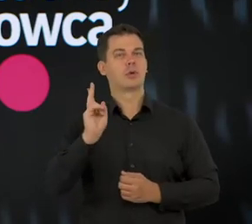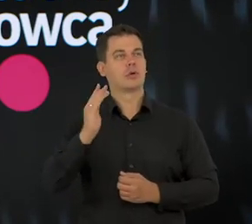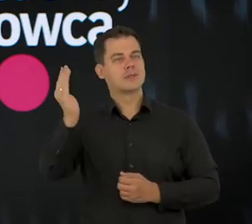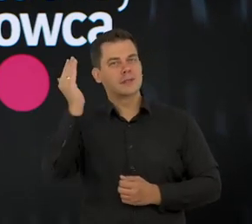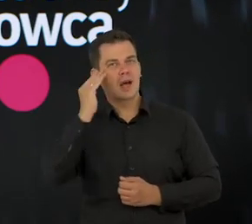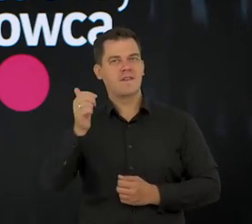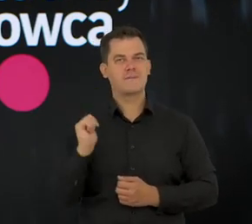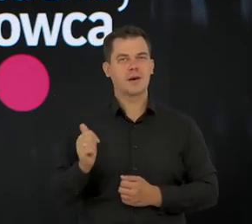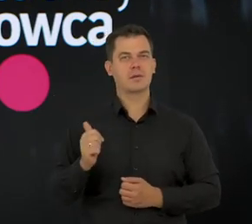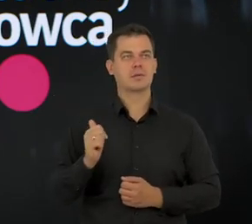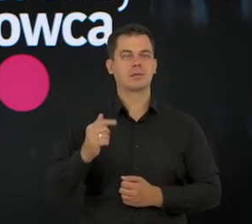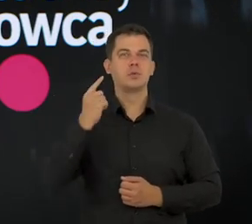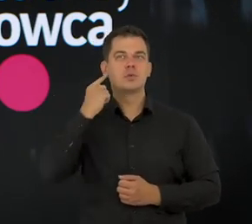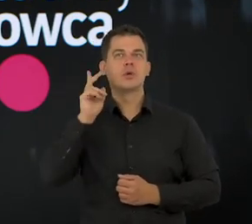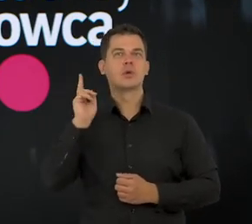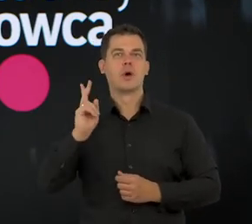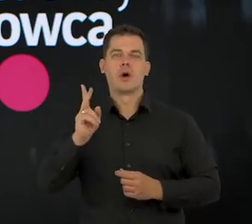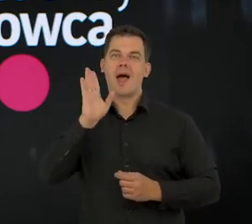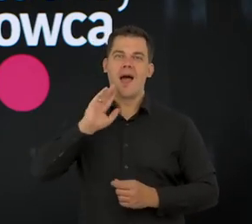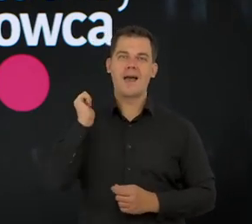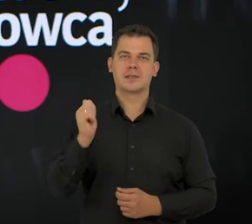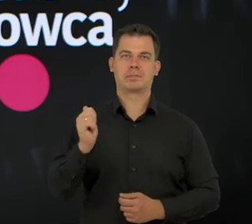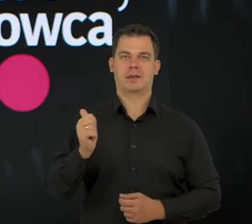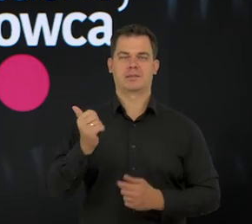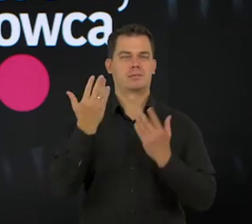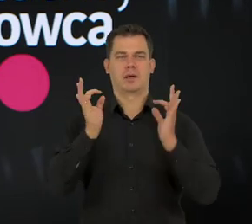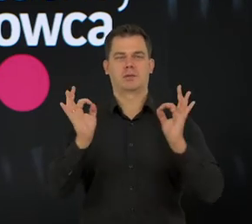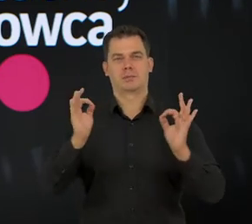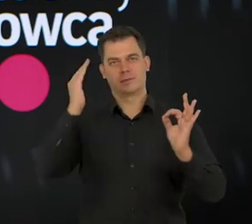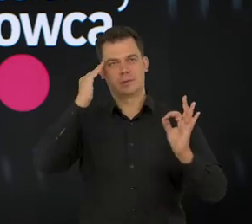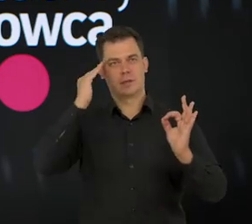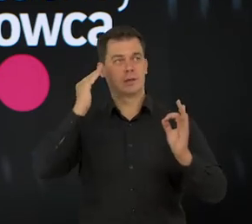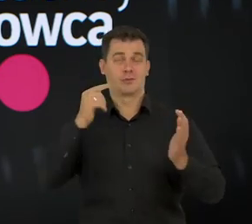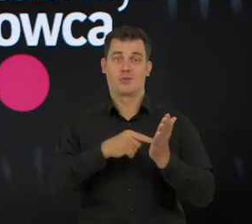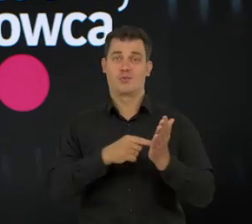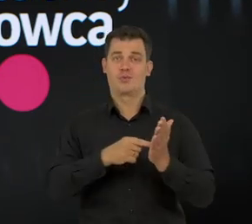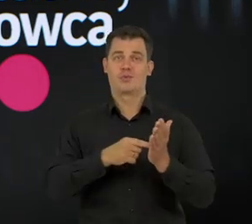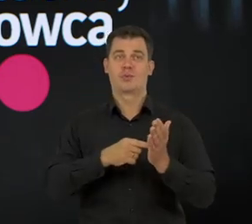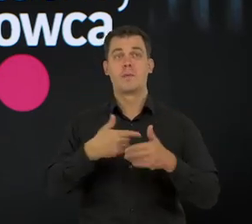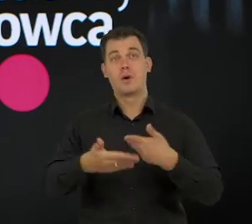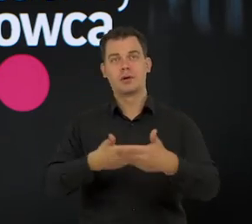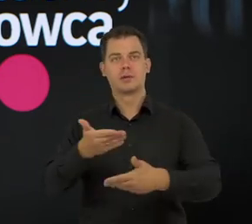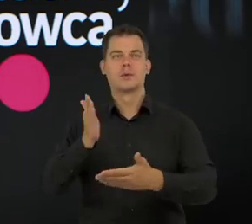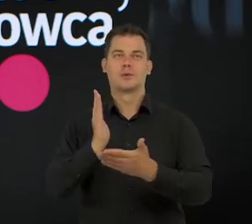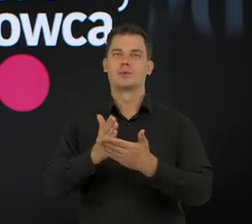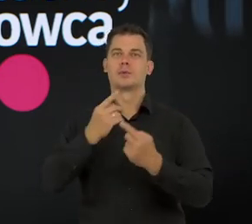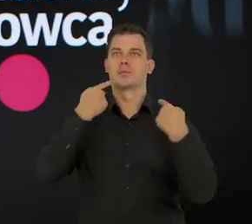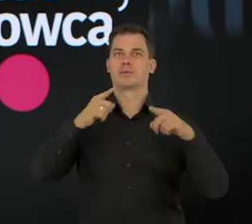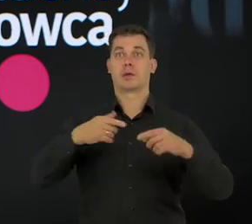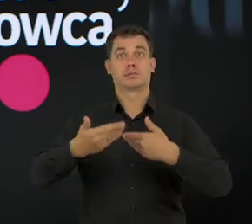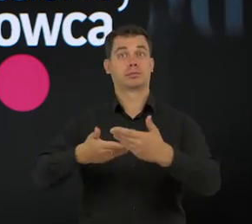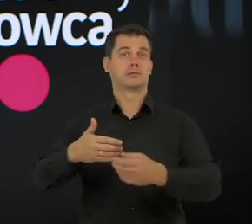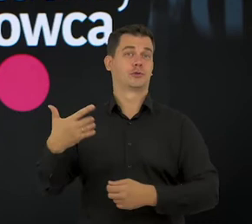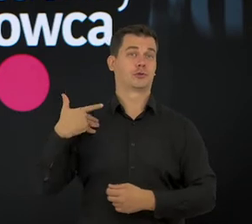wpuszczać osoby, które się faktycznie znają, słuchać osoby, które się faktycznie znają na danym temacie, no bo przecież potem media mogą